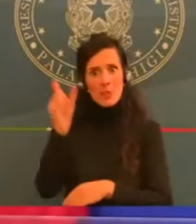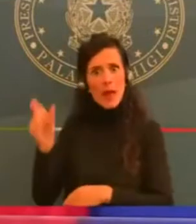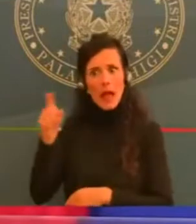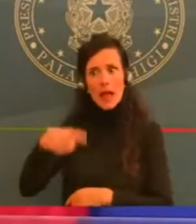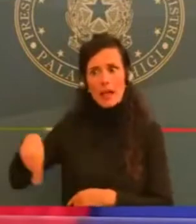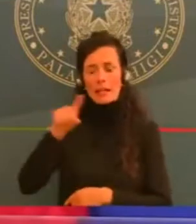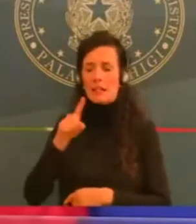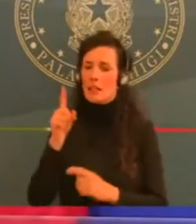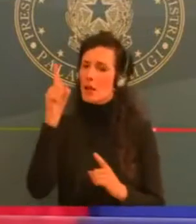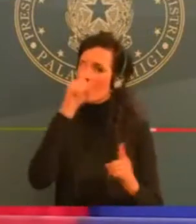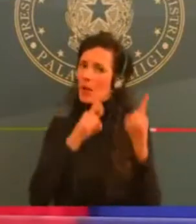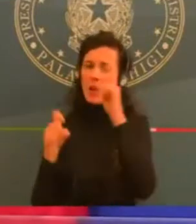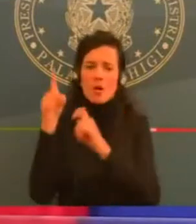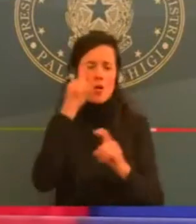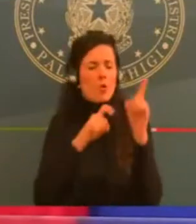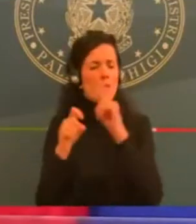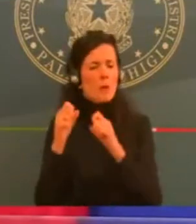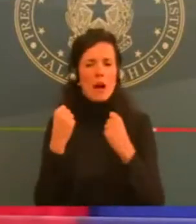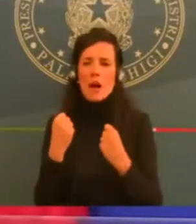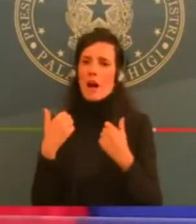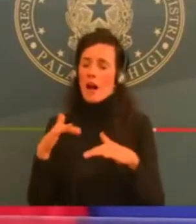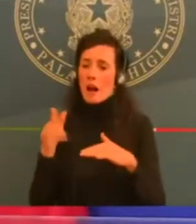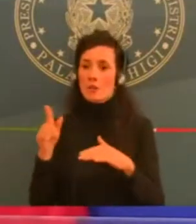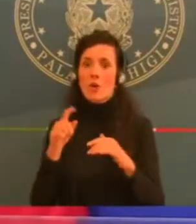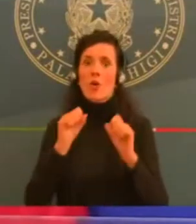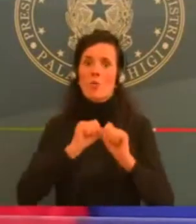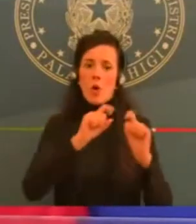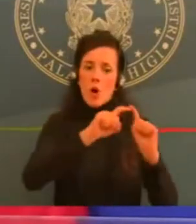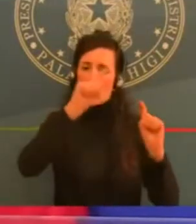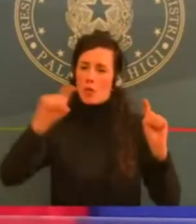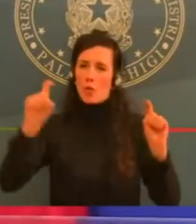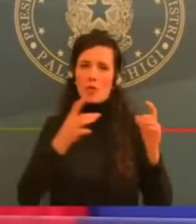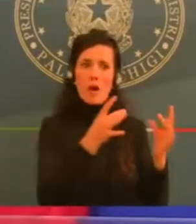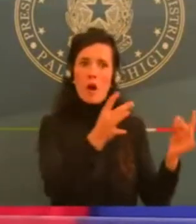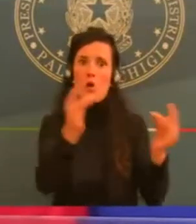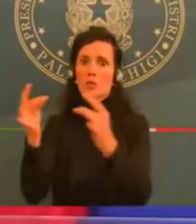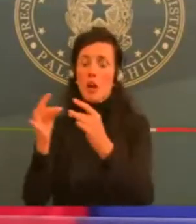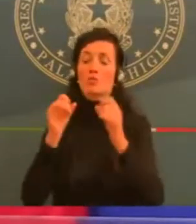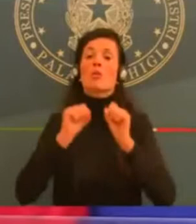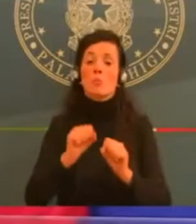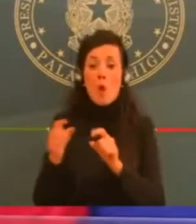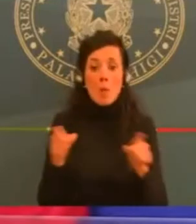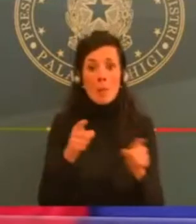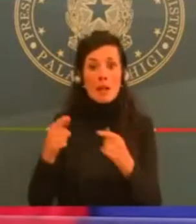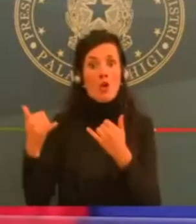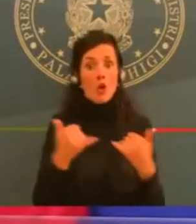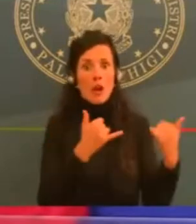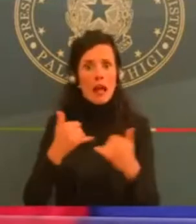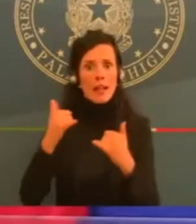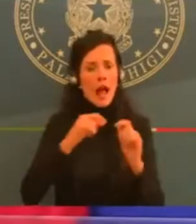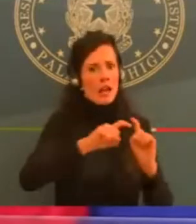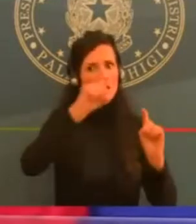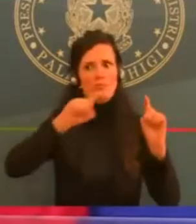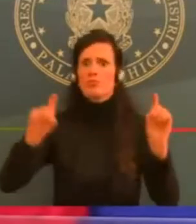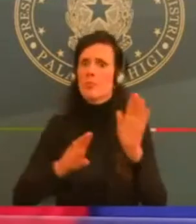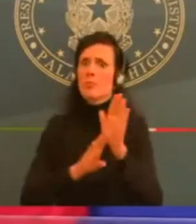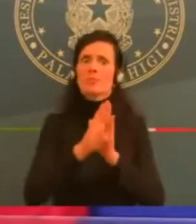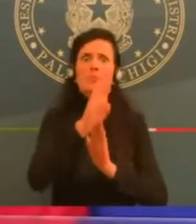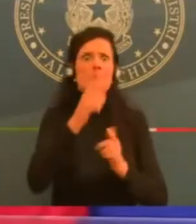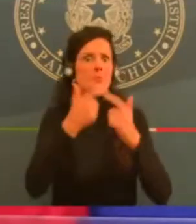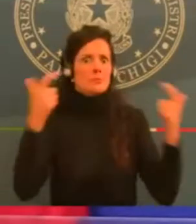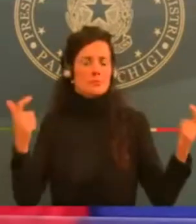In particolare, lo voglio sottolineare, il Comitato Tecnico Scientifico si è riunito l'altro giorno, ci ha fatto